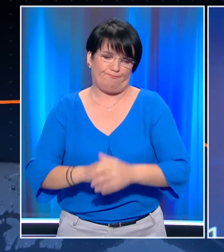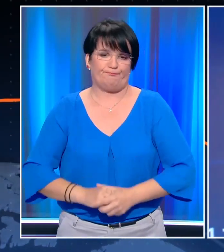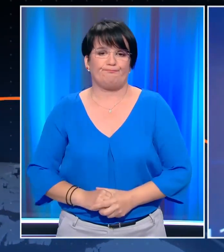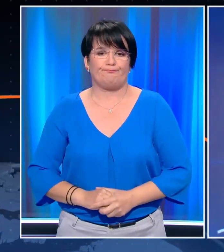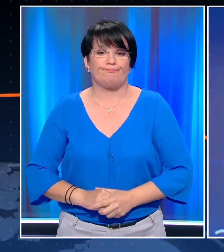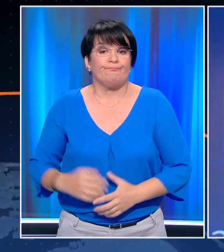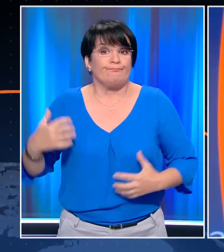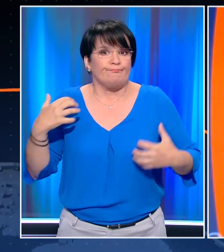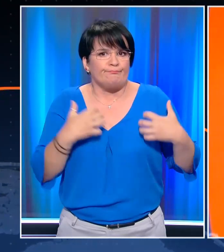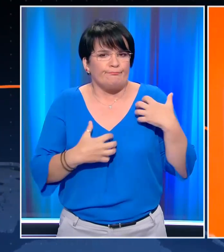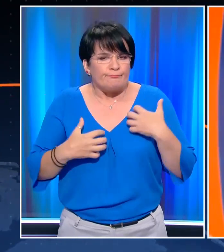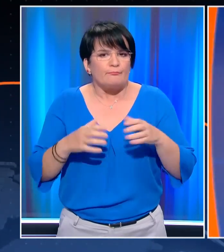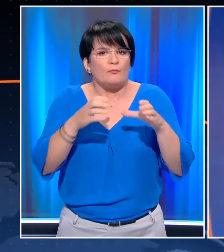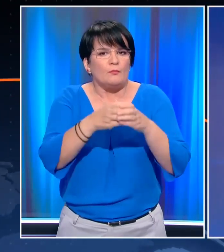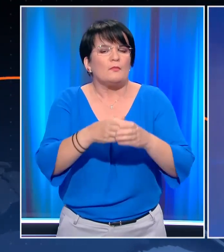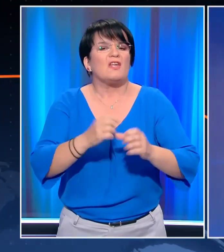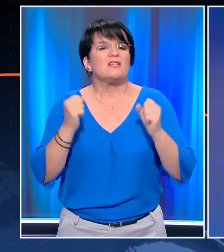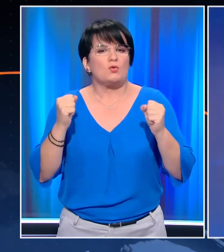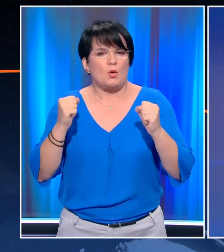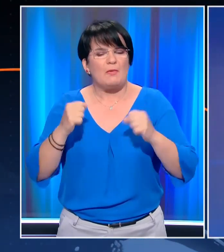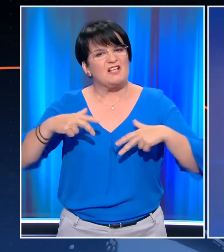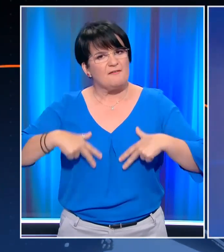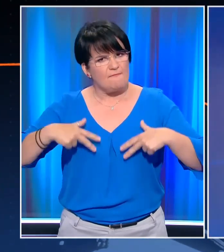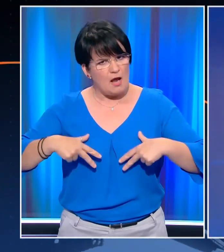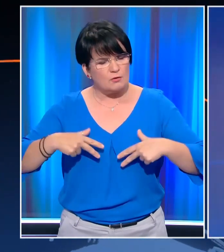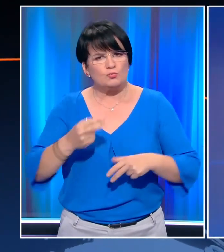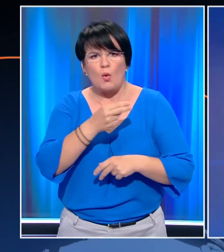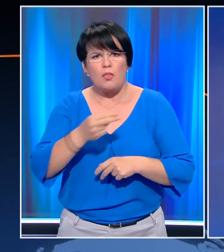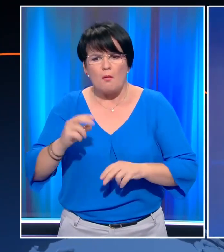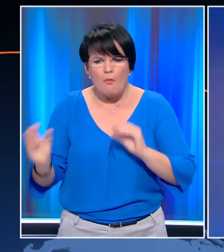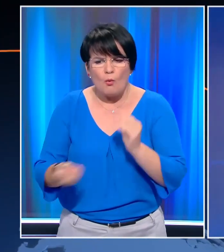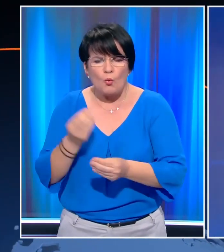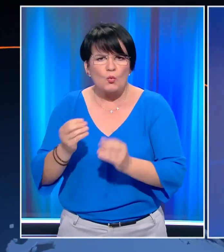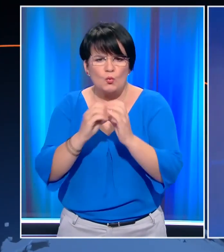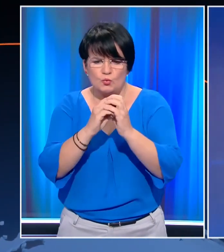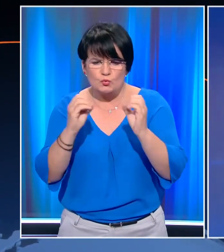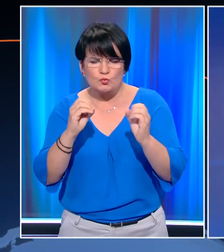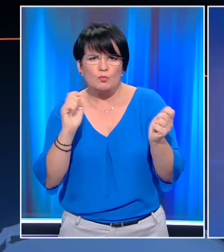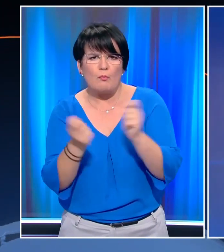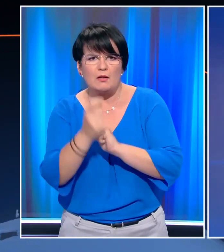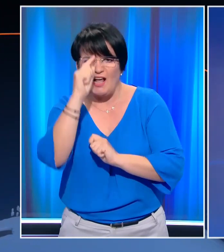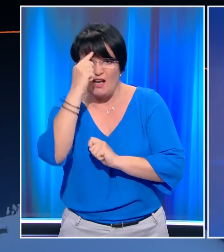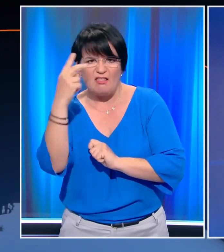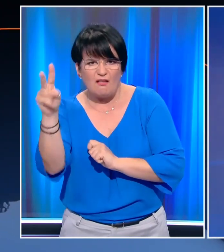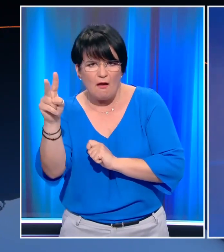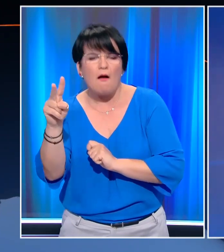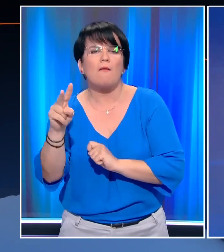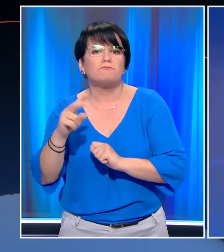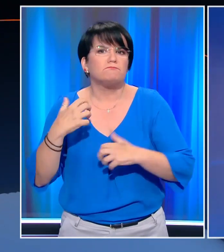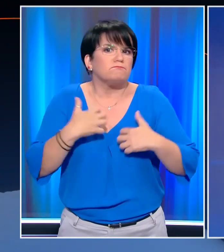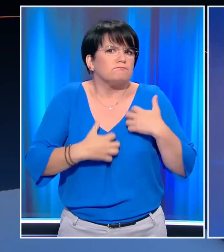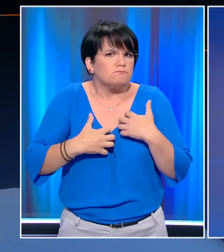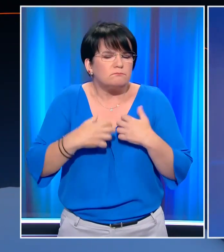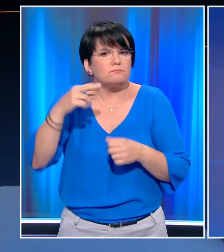Συναγεύμος έχει σημάνει στις υγειονομικές αρχές και την κυβέρνηση από την αύξηση των κρουσμάτων της μετάλλαξης ΔΕΛΤ του κορονοϊού. Η